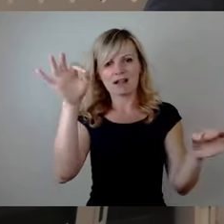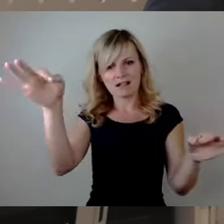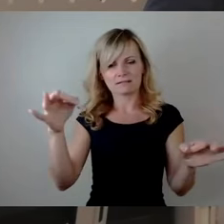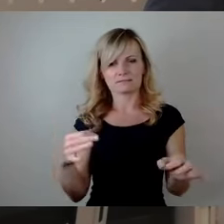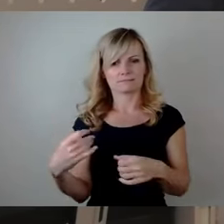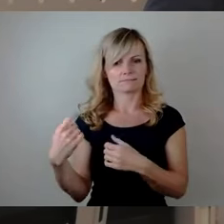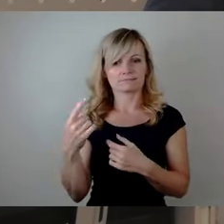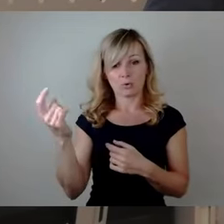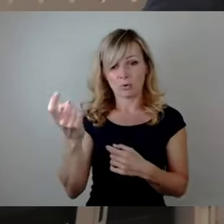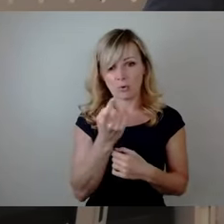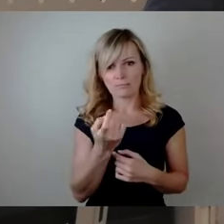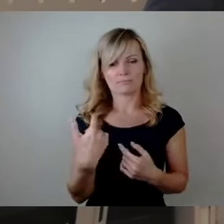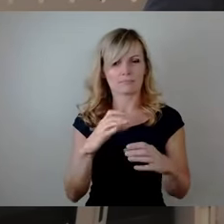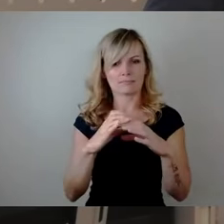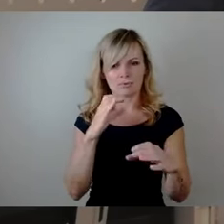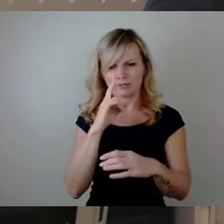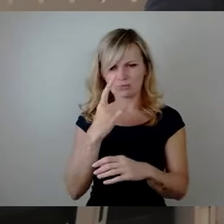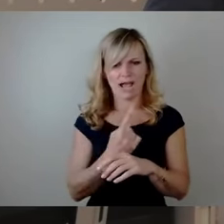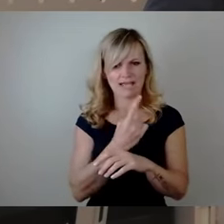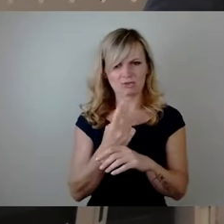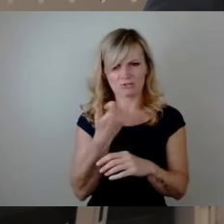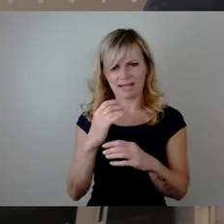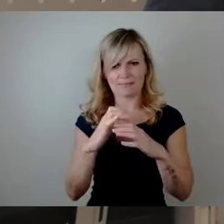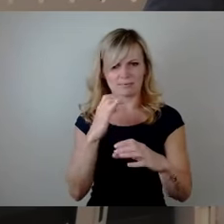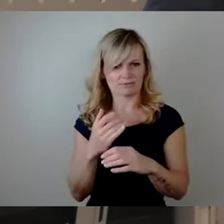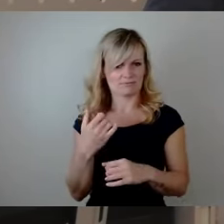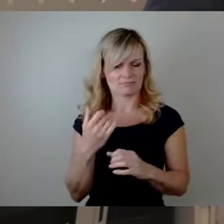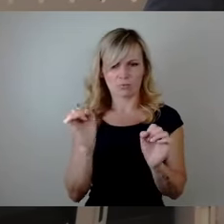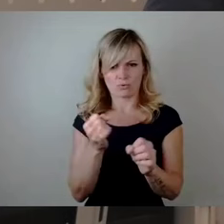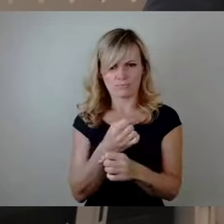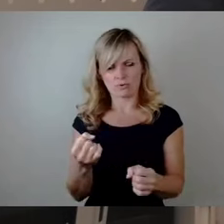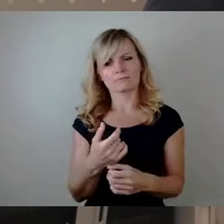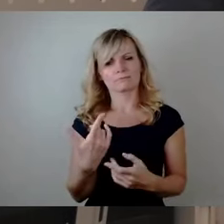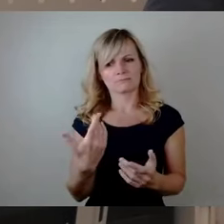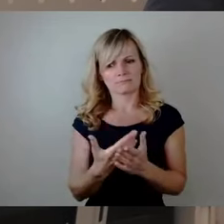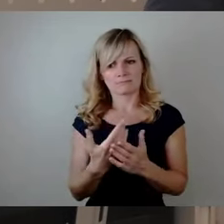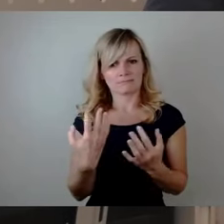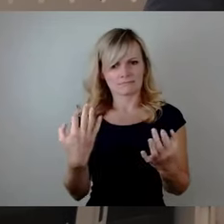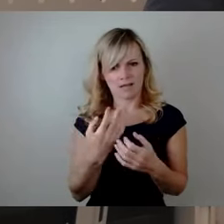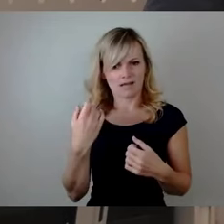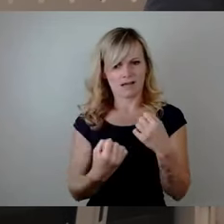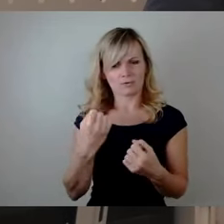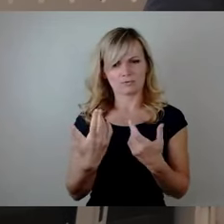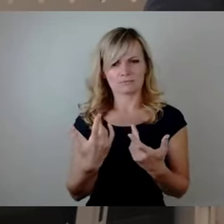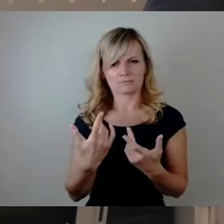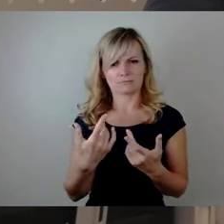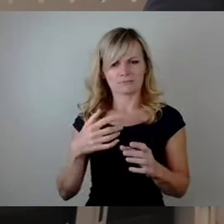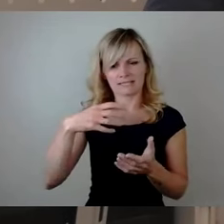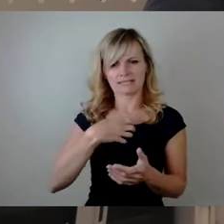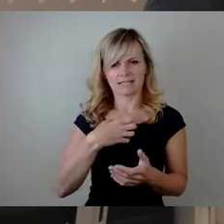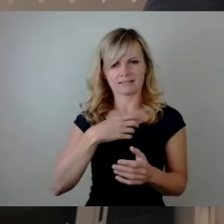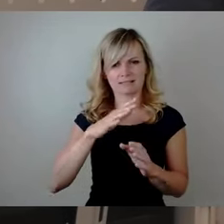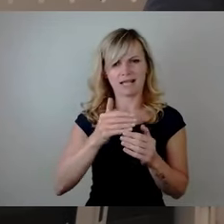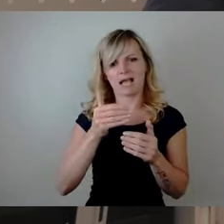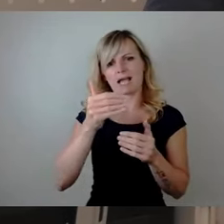dann von Arbeit nicht zurückkommen, wenn sie den ÖPNV nutzen wollten. Sie sind dort das Auto angewiesen, das ist nun mal so. Wir sind im Randbereich von Dresden, wir sind dort einer ländlichen Region